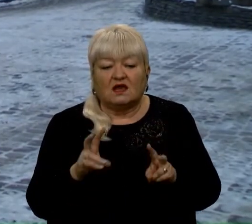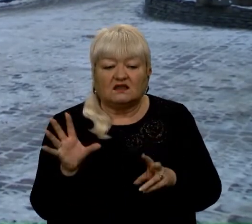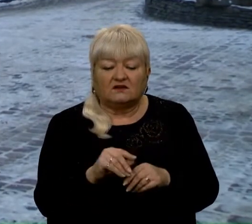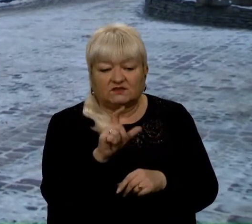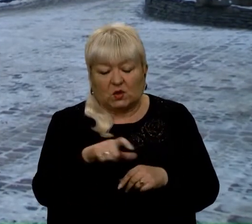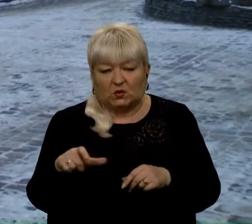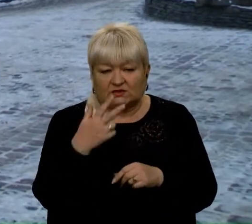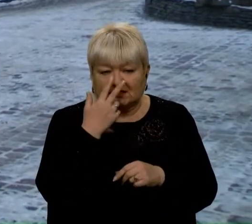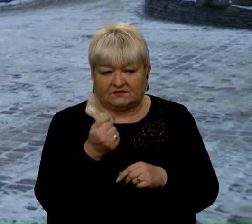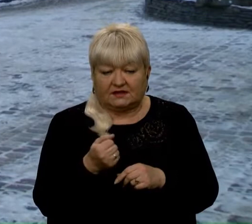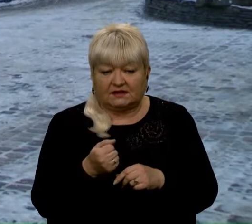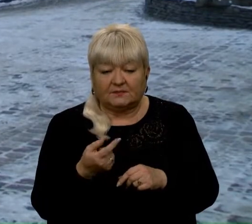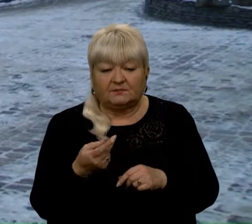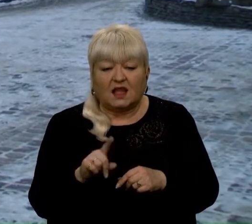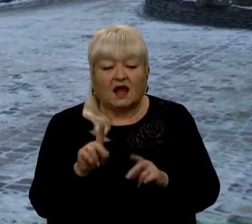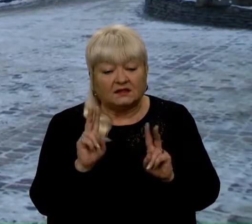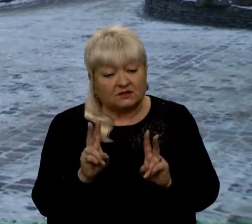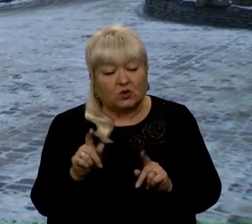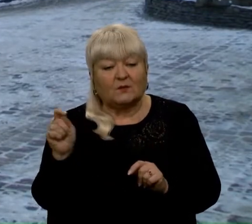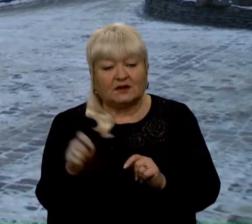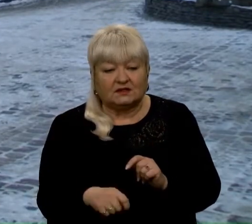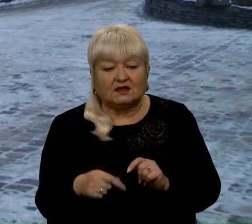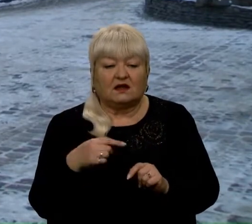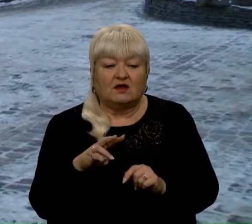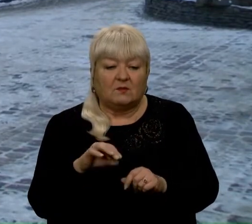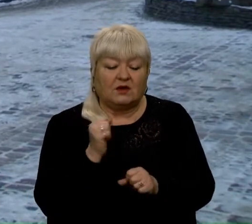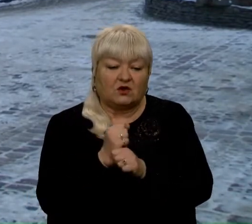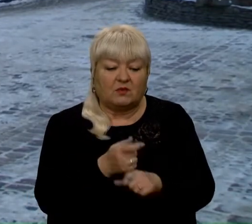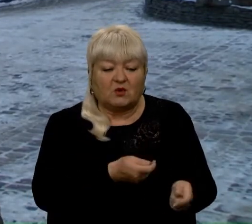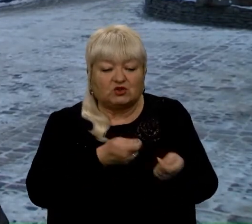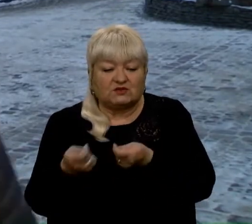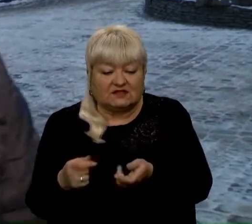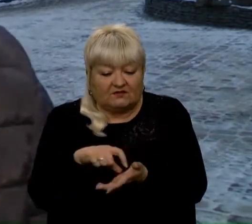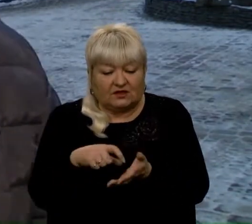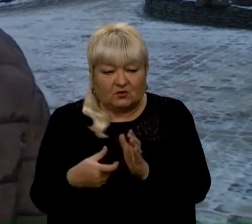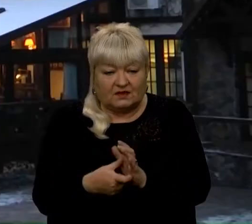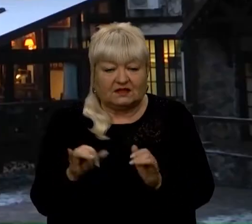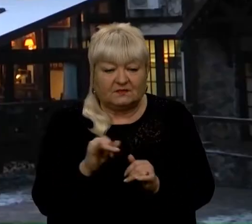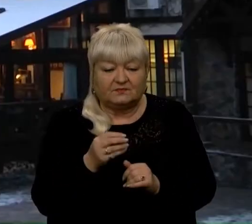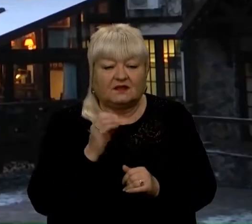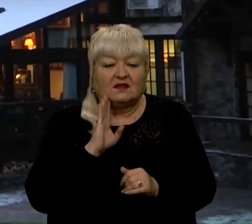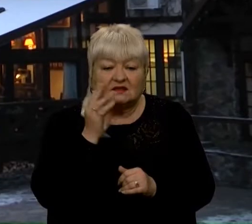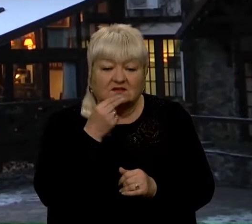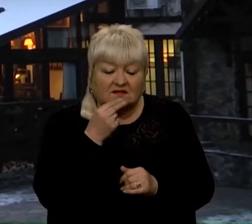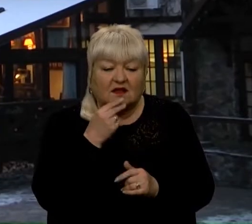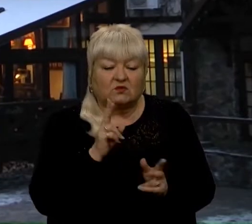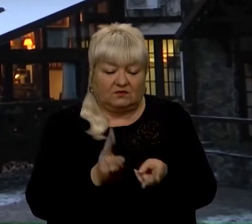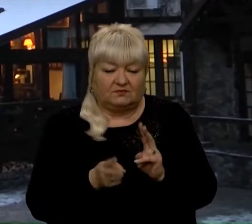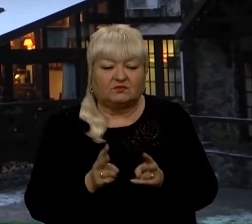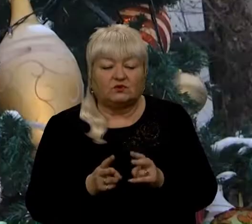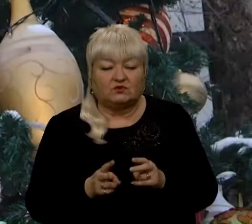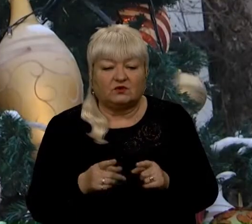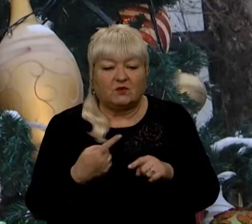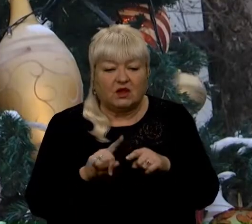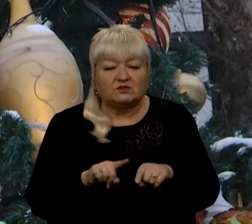Але ми, ті люди, які до нас заїхали, ми робимо доставку в номери і сніданки робимо, як завжди. Окрім того, цього сезону все